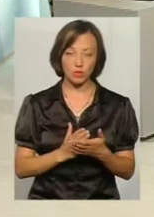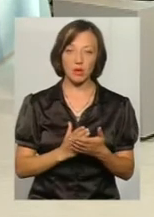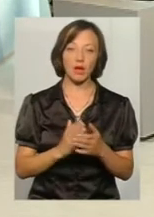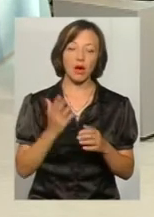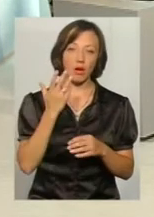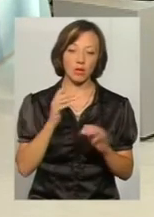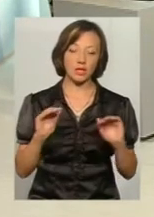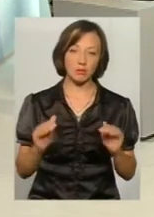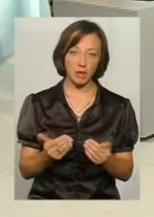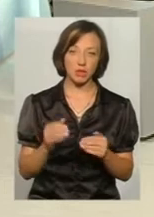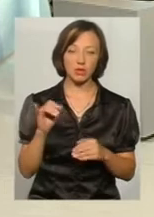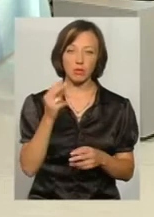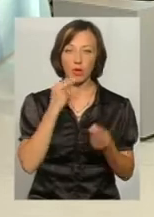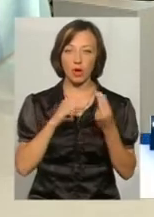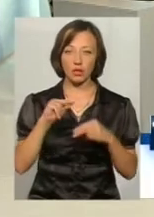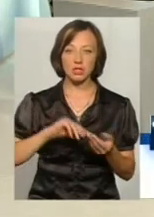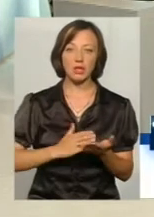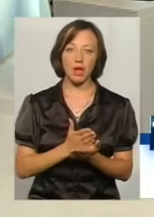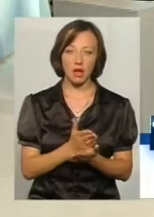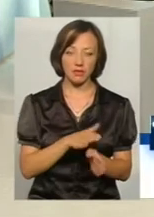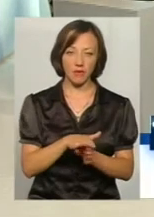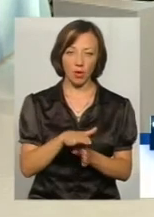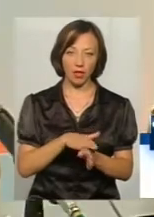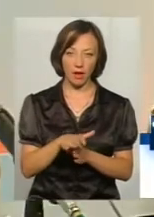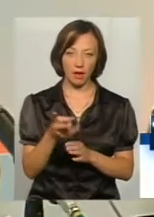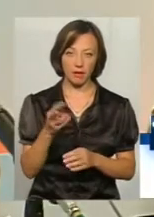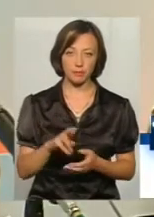зменшенні кількості і покращиться якість виконання.